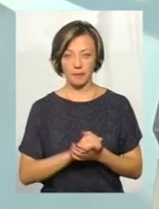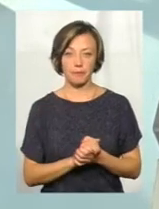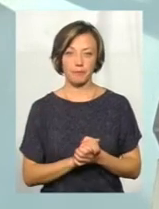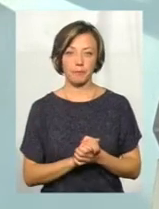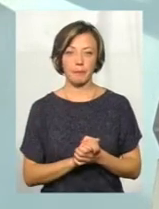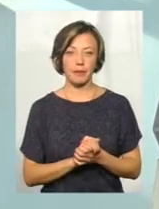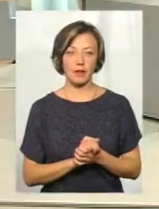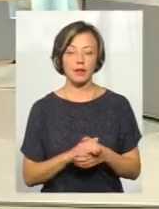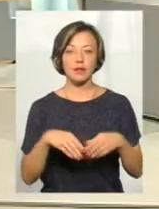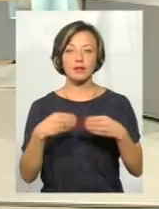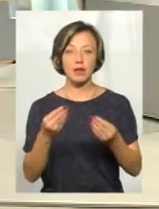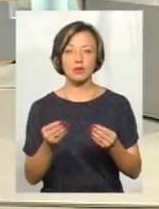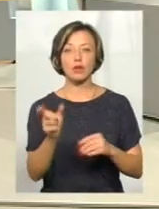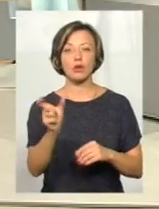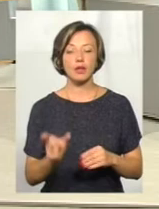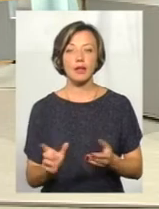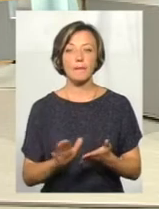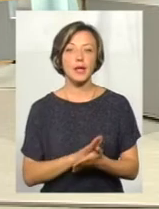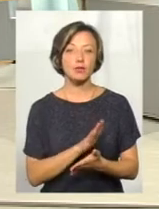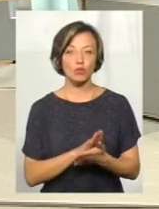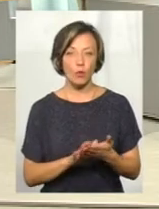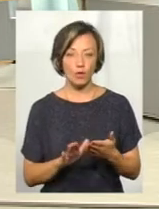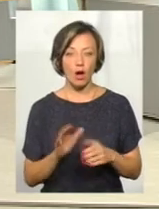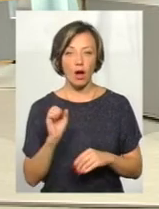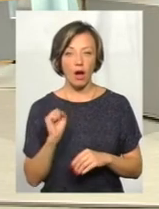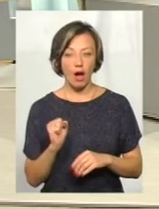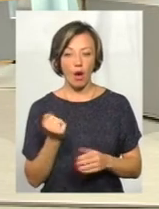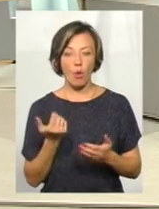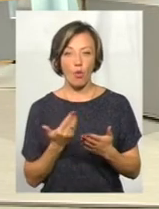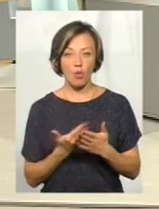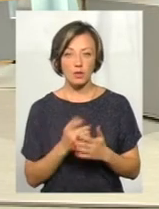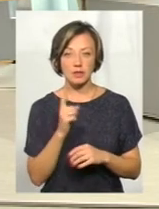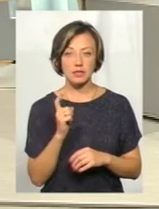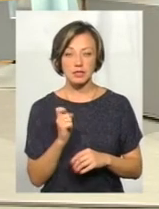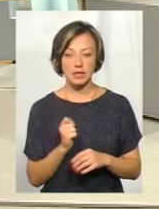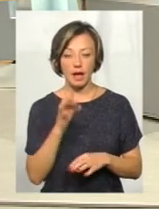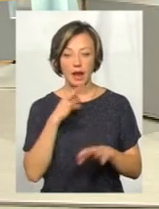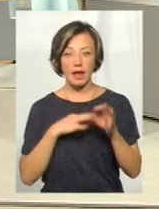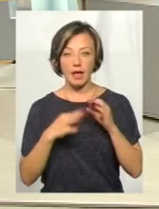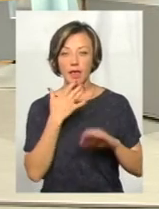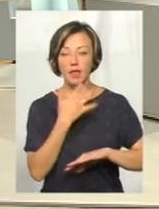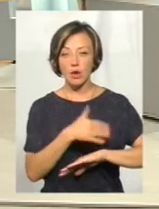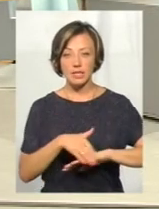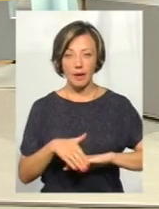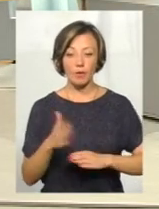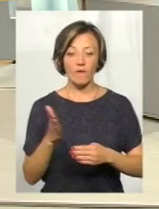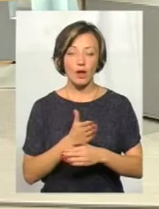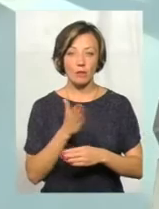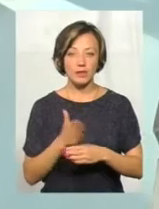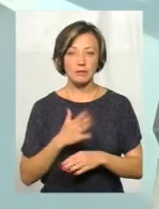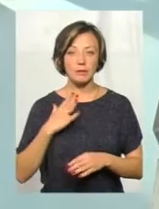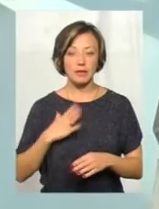віддаються пацієнтові безкоштовно. А ось за ліки іноземного виробництва,